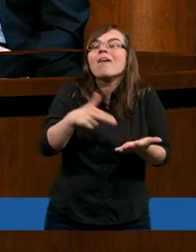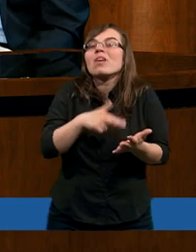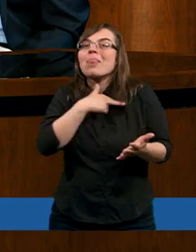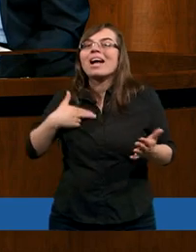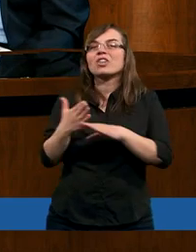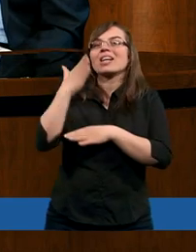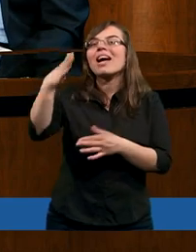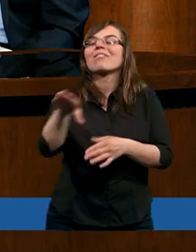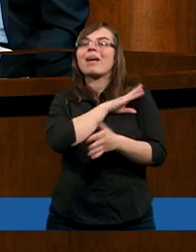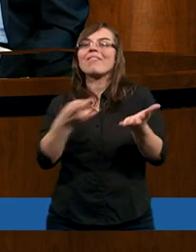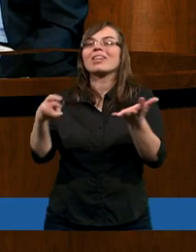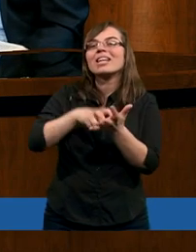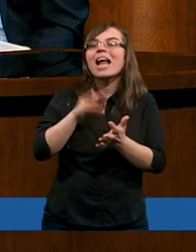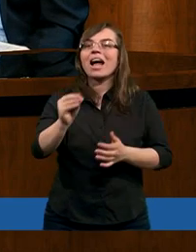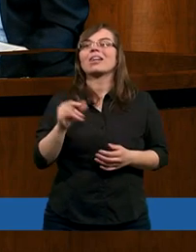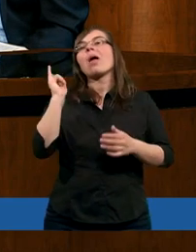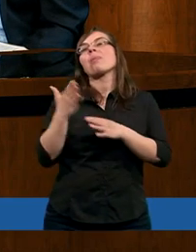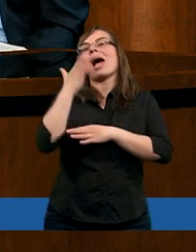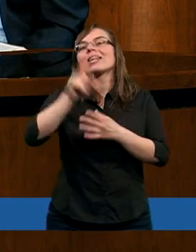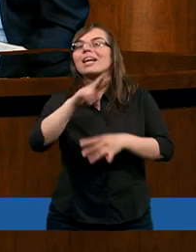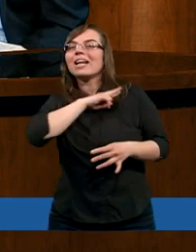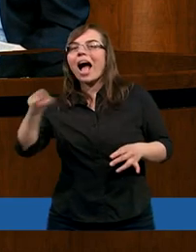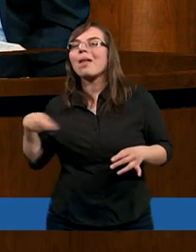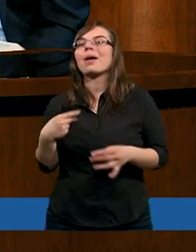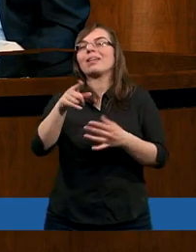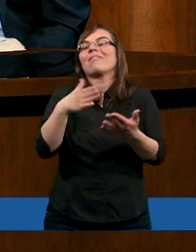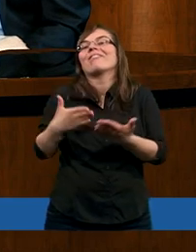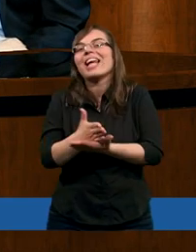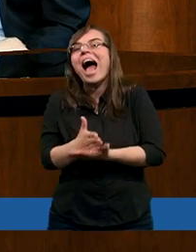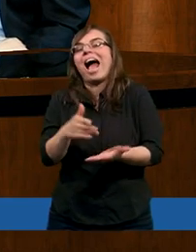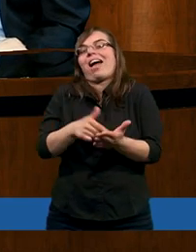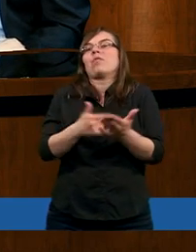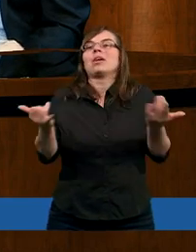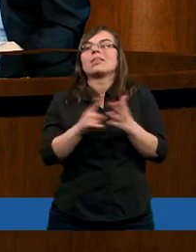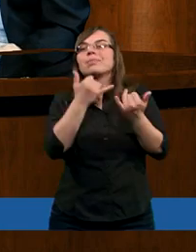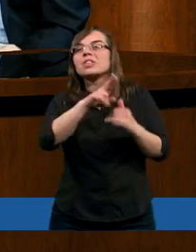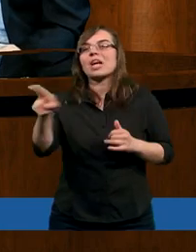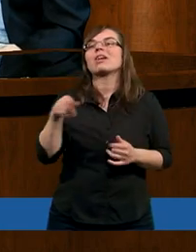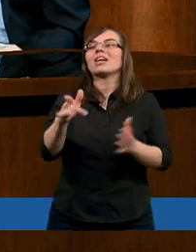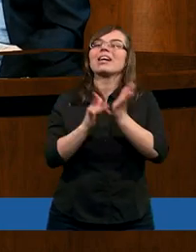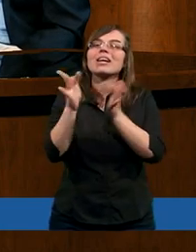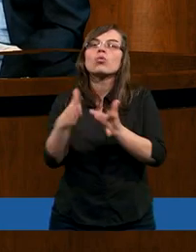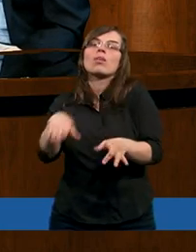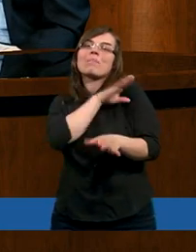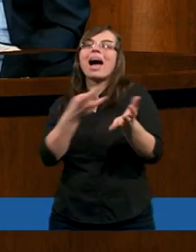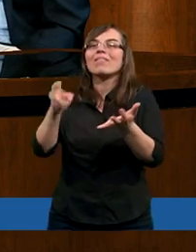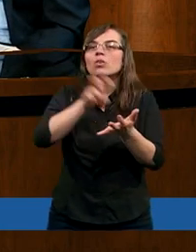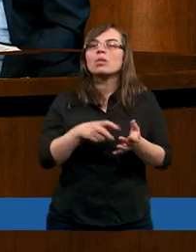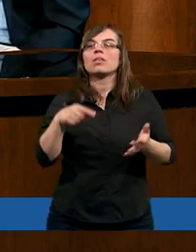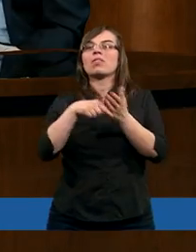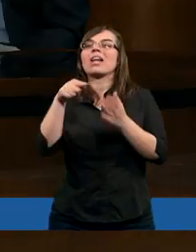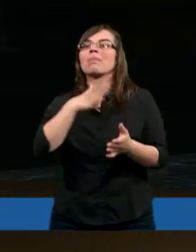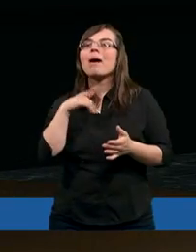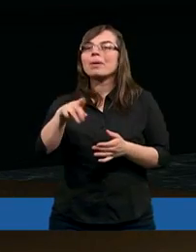nasza nadzieja bez Chrystusa zmartwychwstania. Jaka byłaby nadzieja dla nas? Jaka w ogóle ta nasza wiara? A wiedząc, że Chrystus zmartwychwstał,